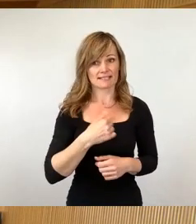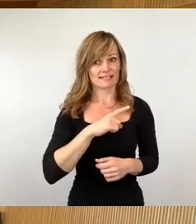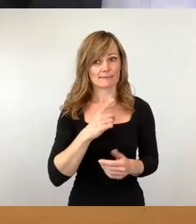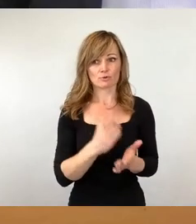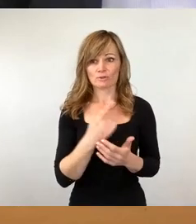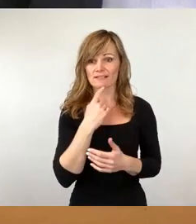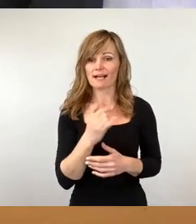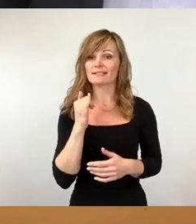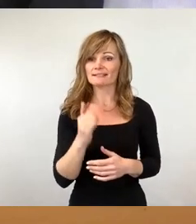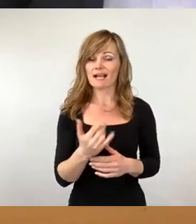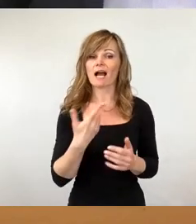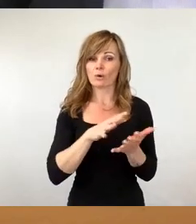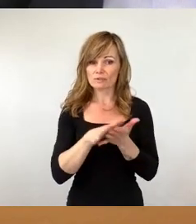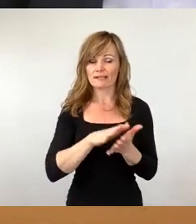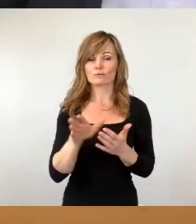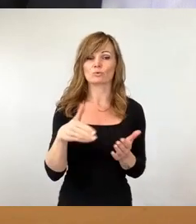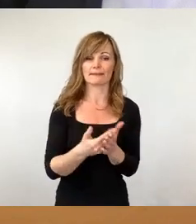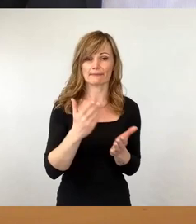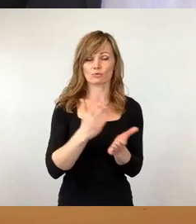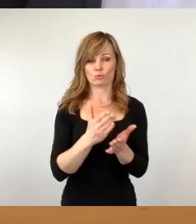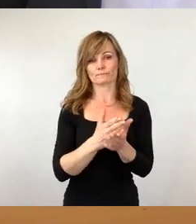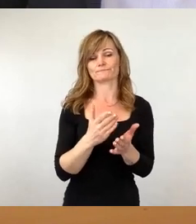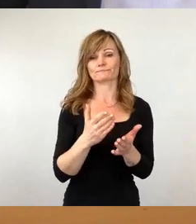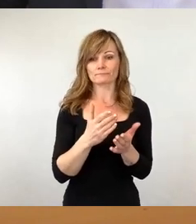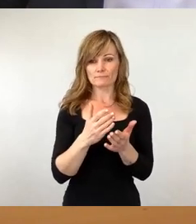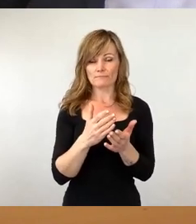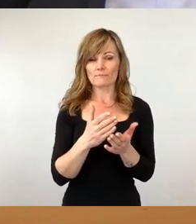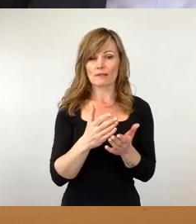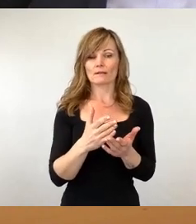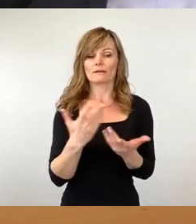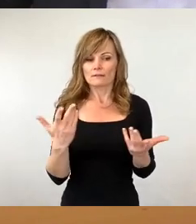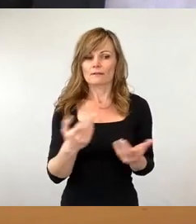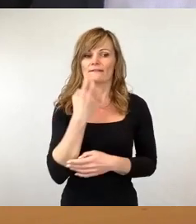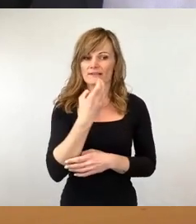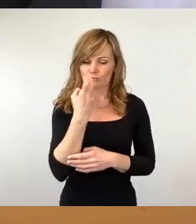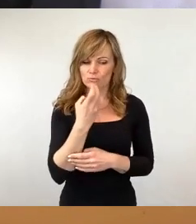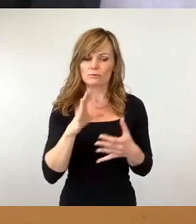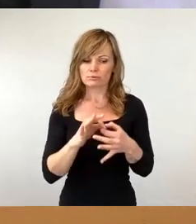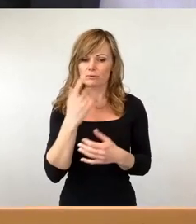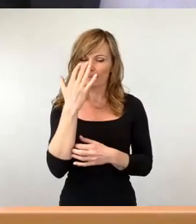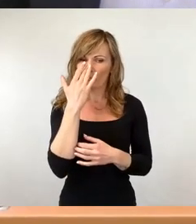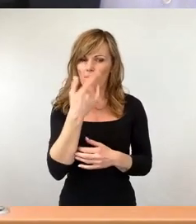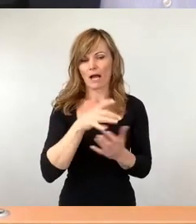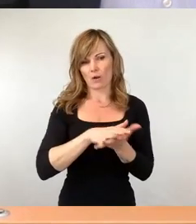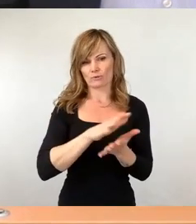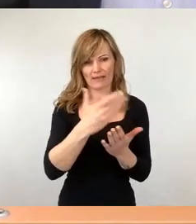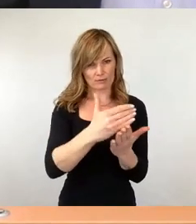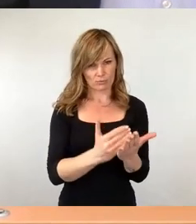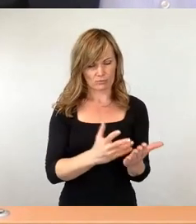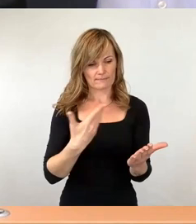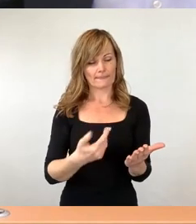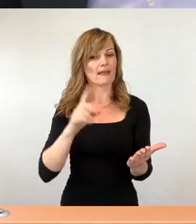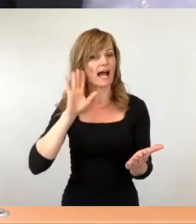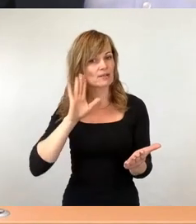eine Auswertung des Versuchs entsprechend realisiert wird, dass Sie ja auch die Anhörung zu dem